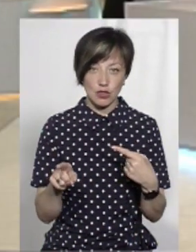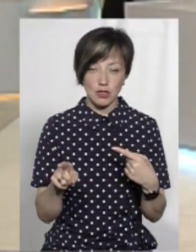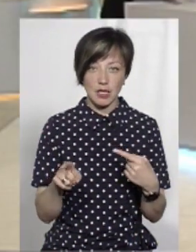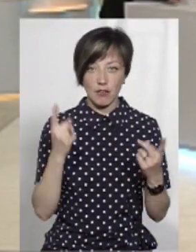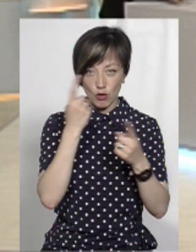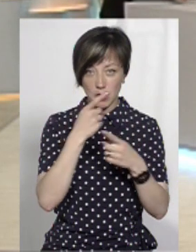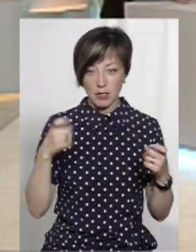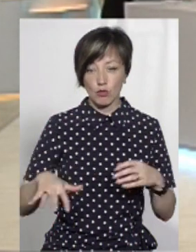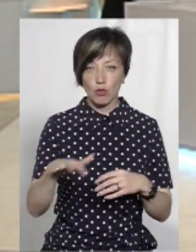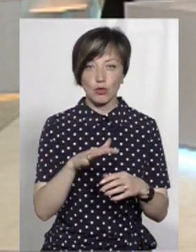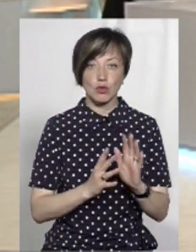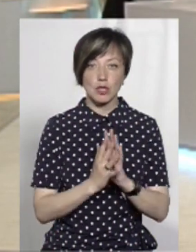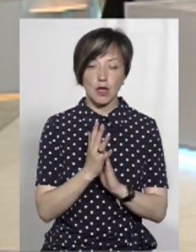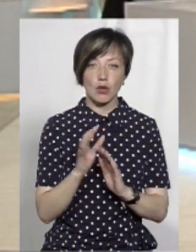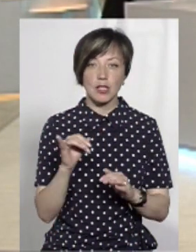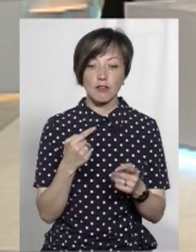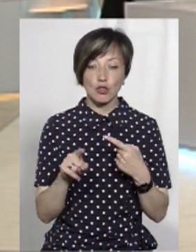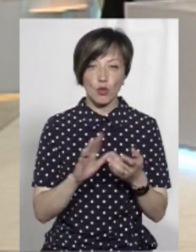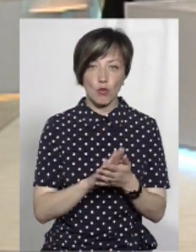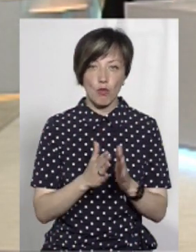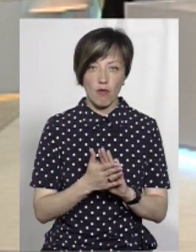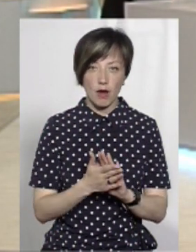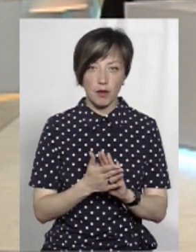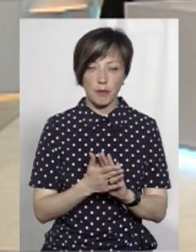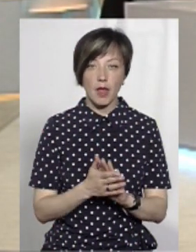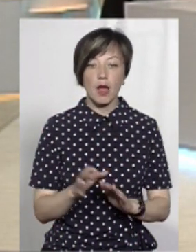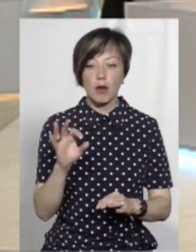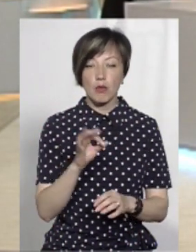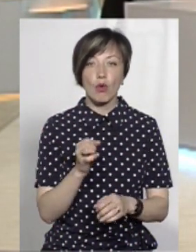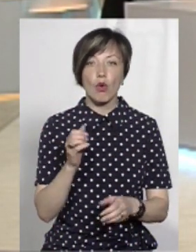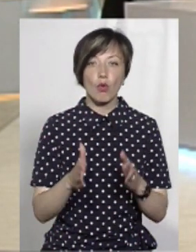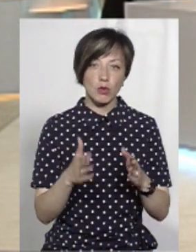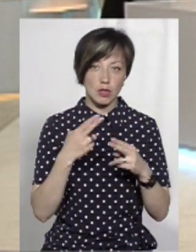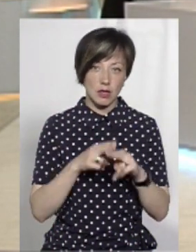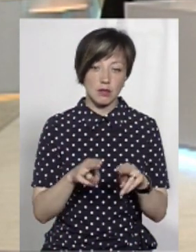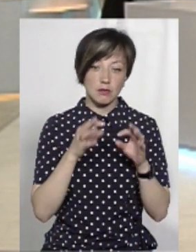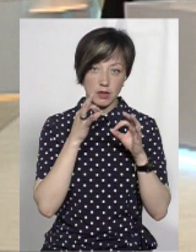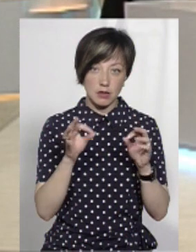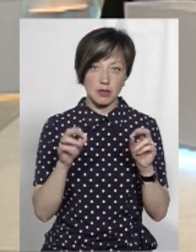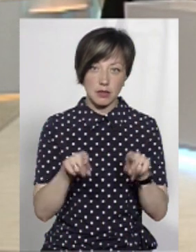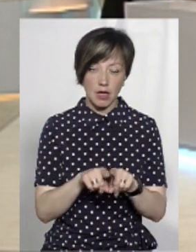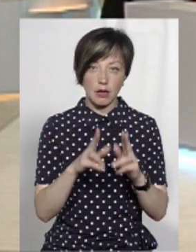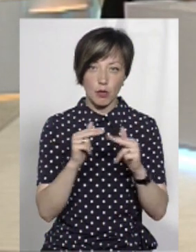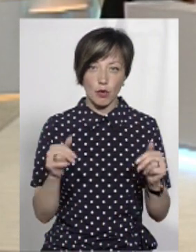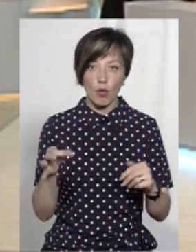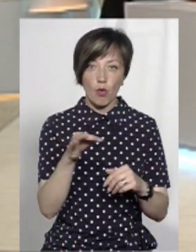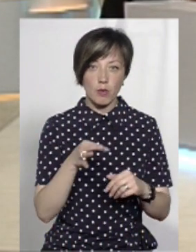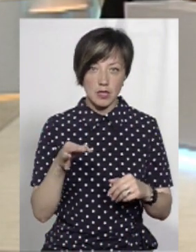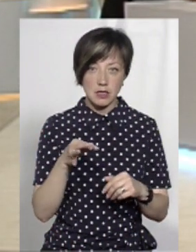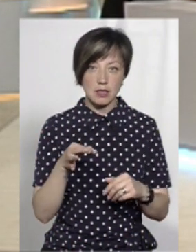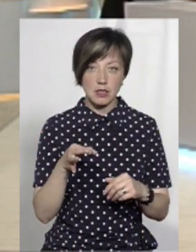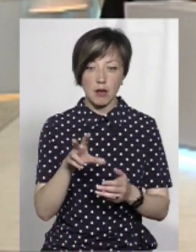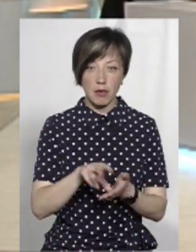інформаційному просторі зростають і в інших умовах. Щодо роботи техніки. Давайте казати так. Дніпропетровська область, ви її